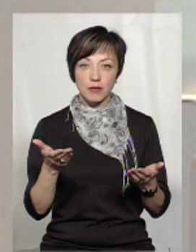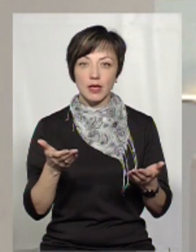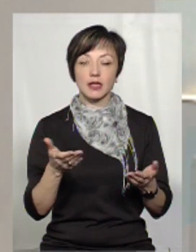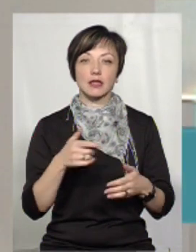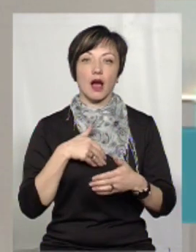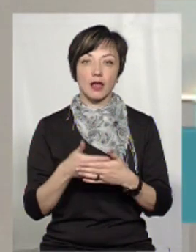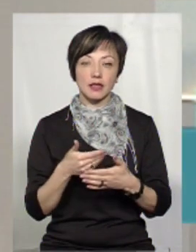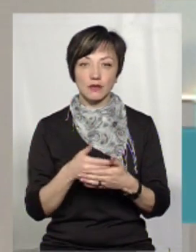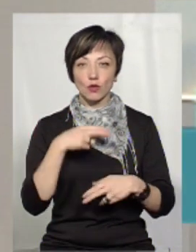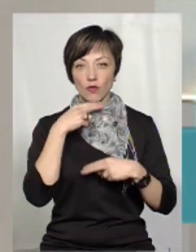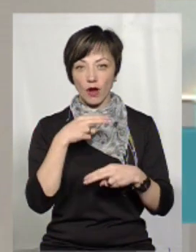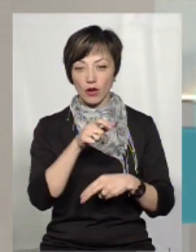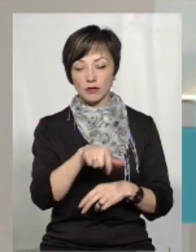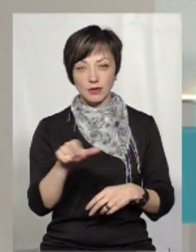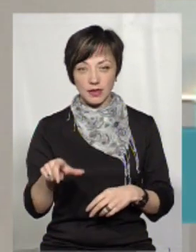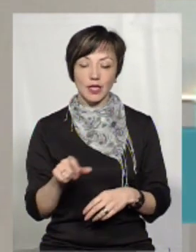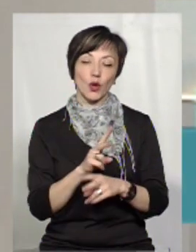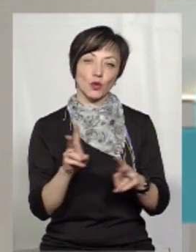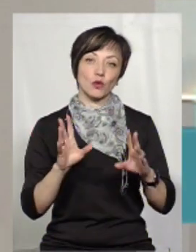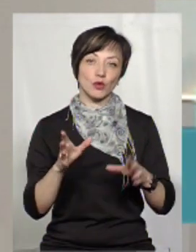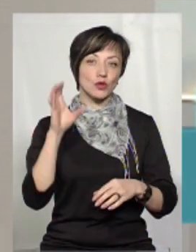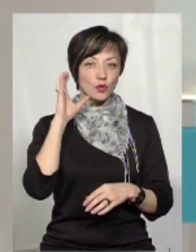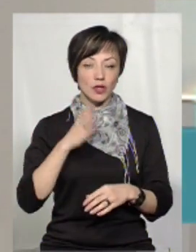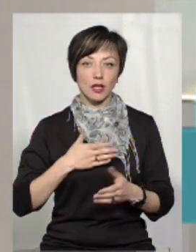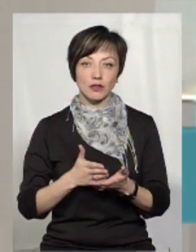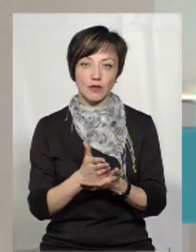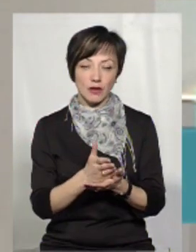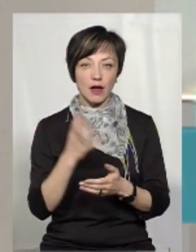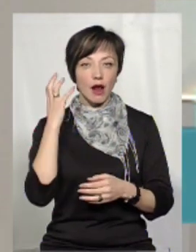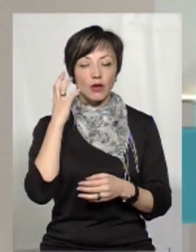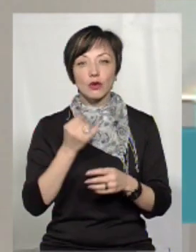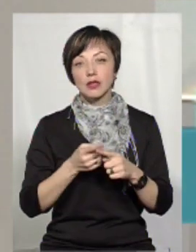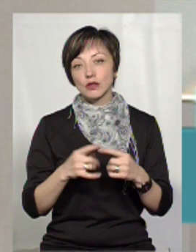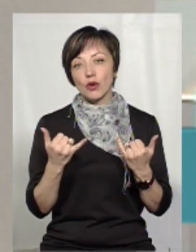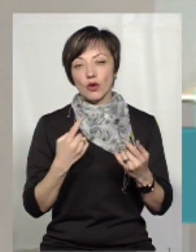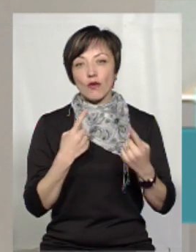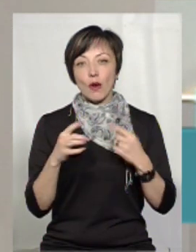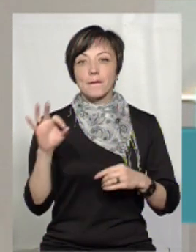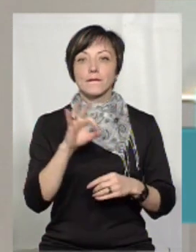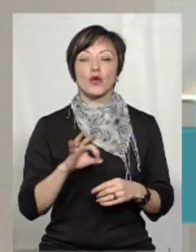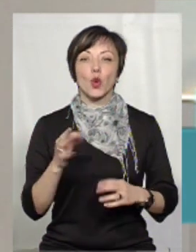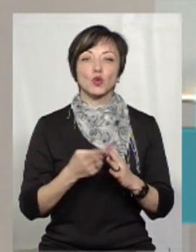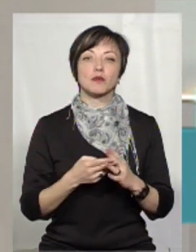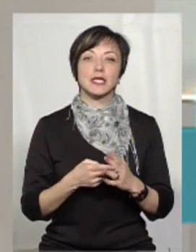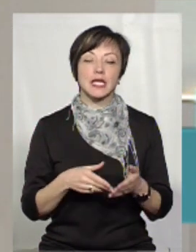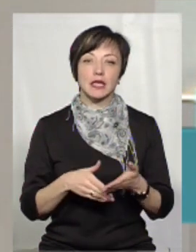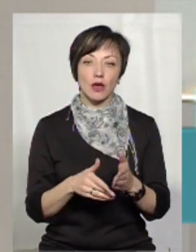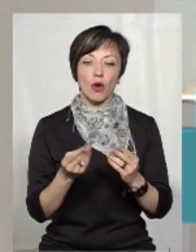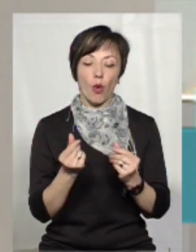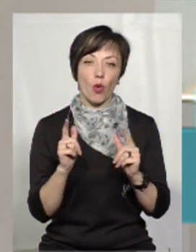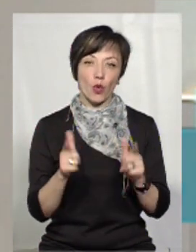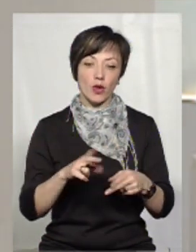дякую вам за активність і увагу, шановні глядачі, і ті, хто буде слухати нашу радіоверсію. Ми сьогодні говорили про субсидії